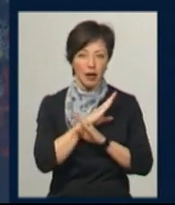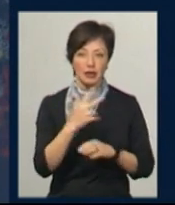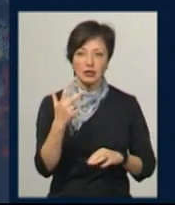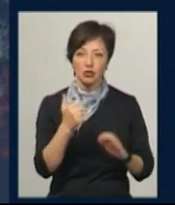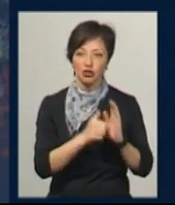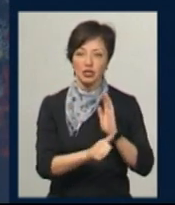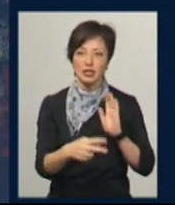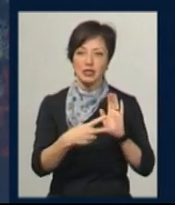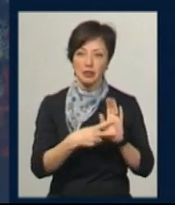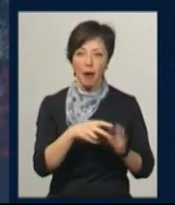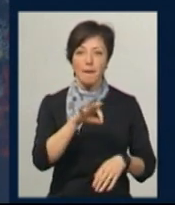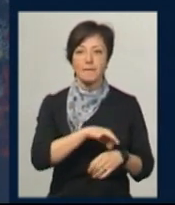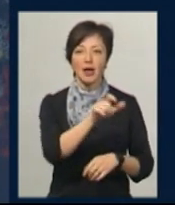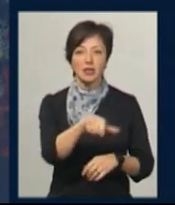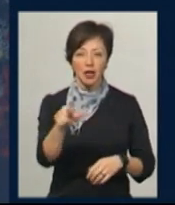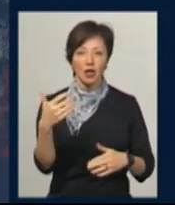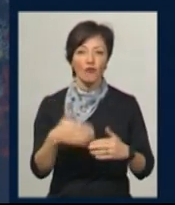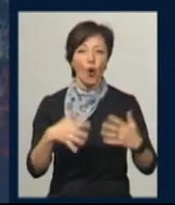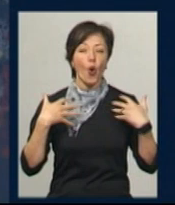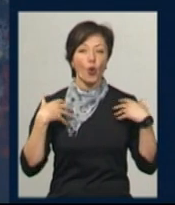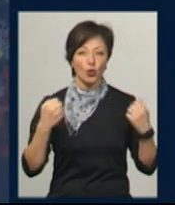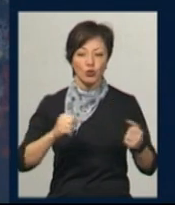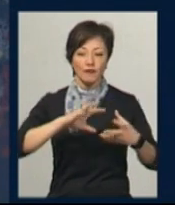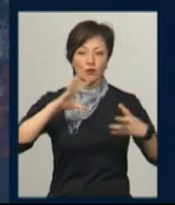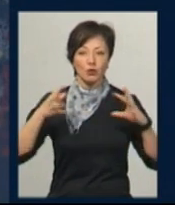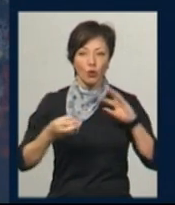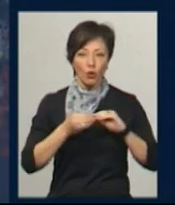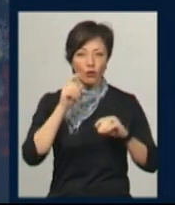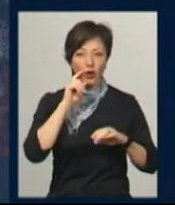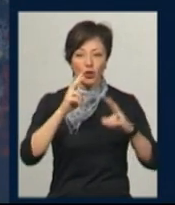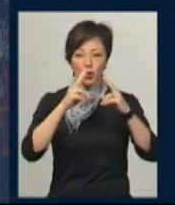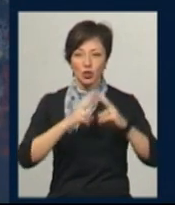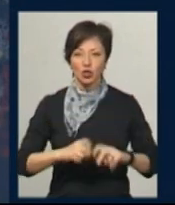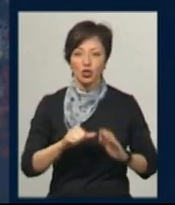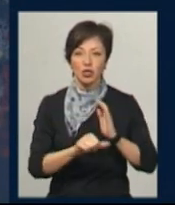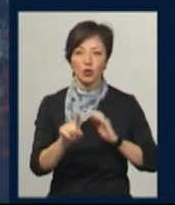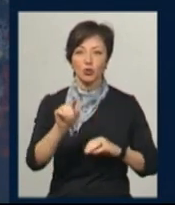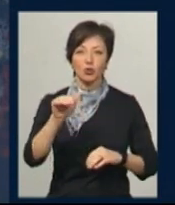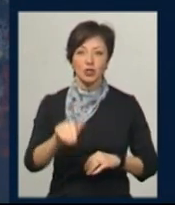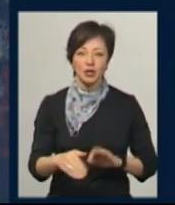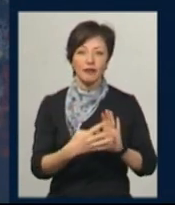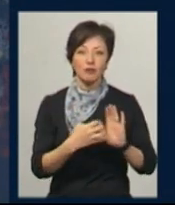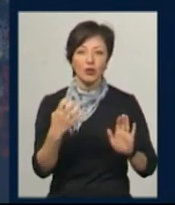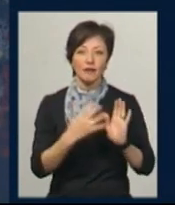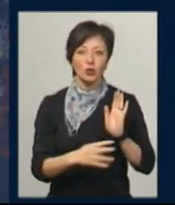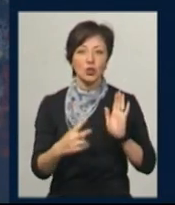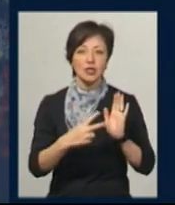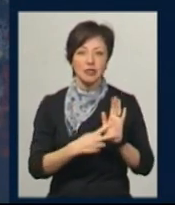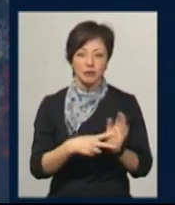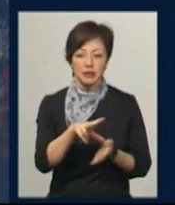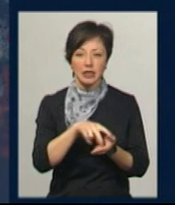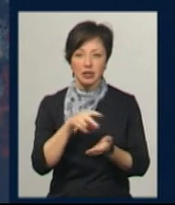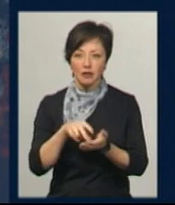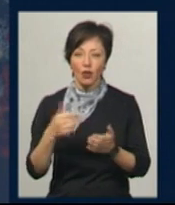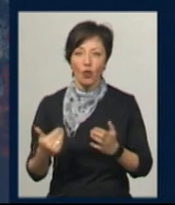367 пацієнтів одужали. Усього в Україні досліджено 61 997 зразків на